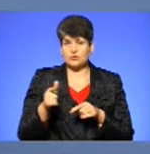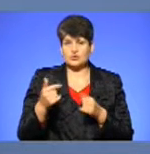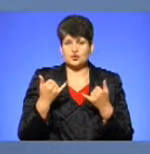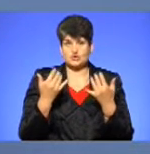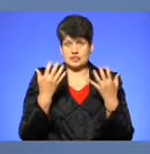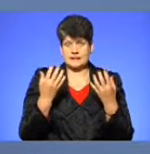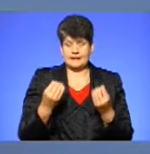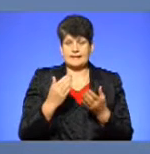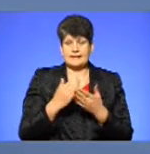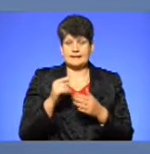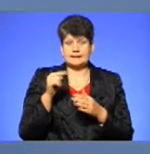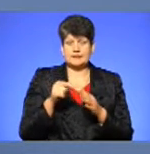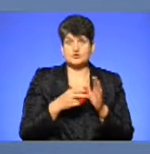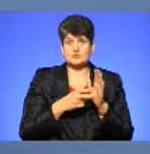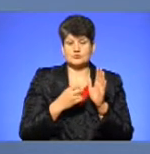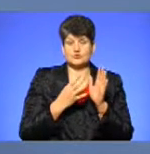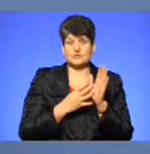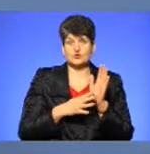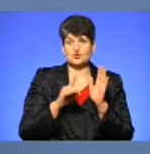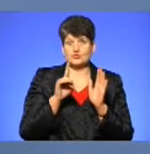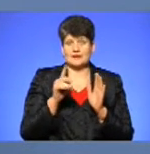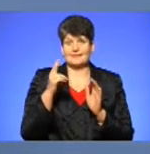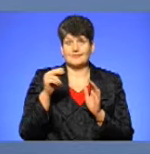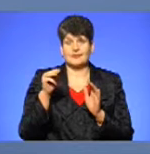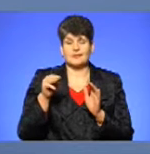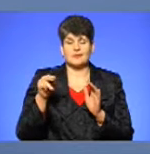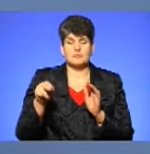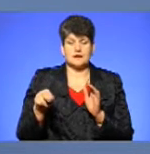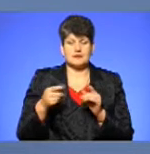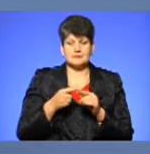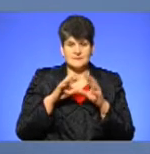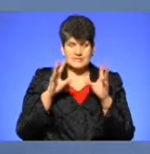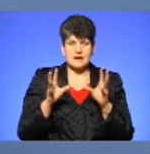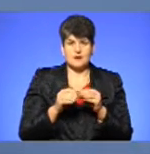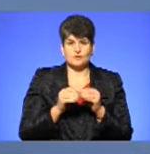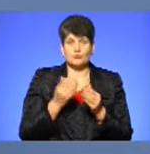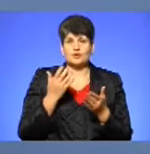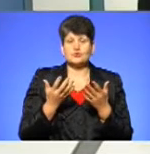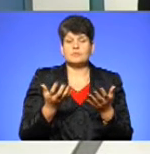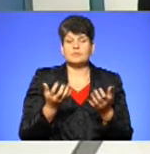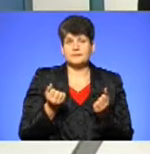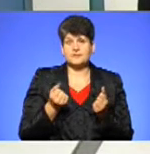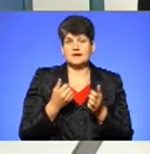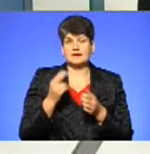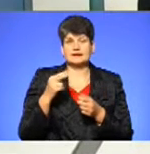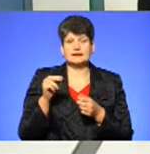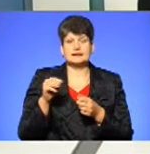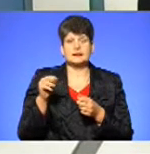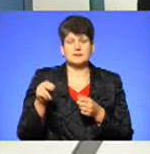сьогоднішній день є 1791 ДТП, це загальному. Якщо брати ДТП з